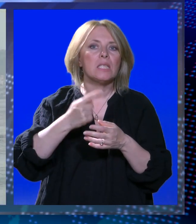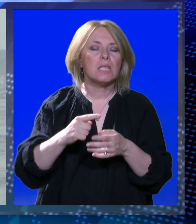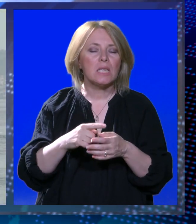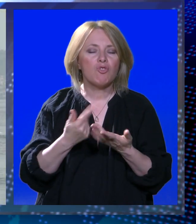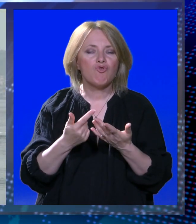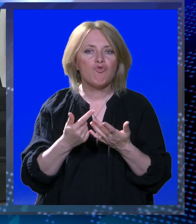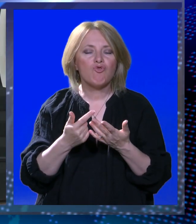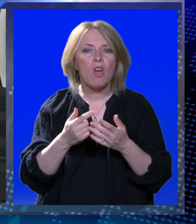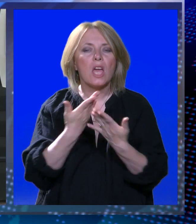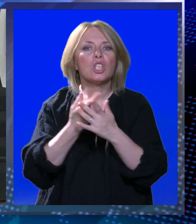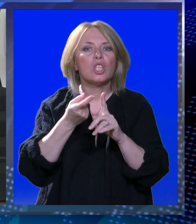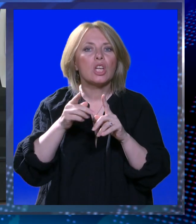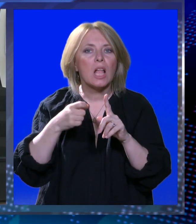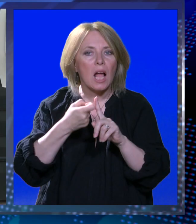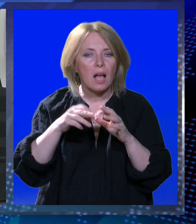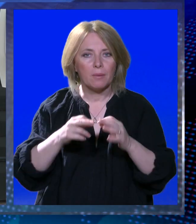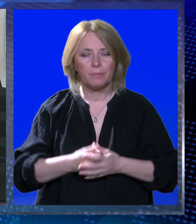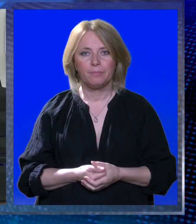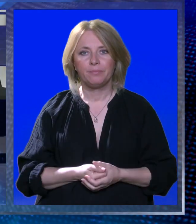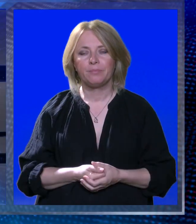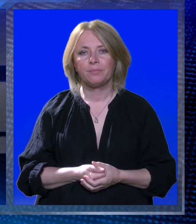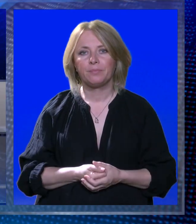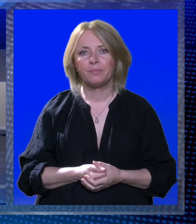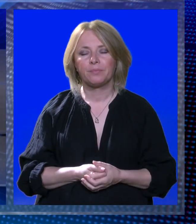imenovali su je i predsjednicom upravnog bijeća Lokruma.